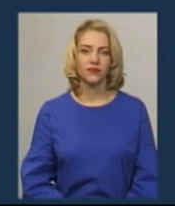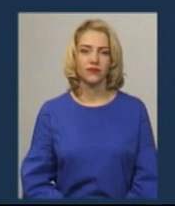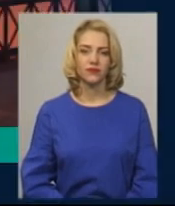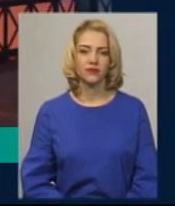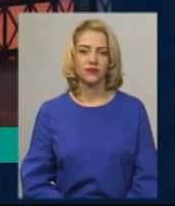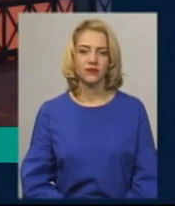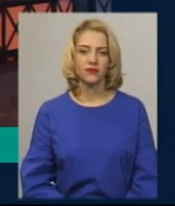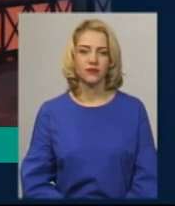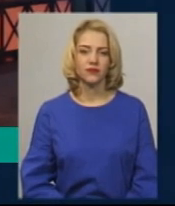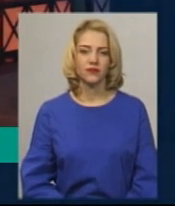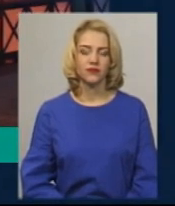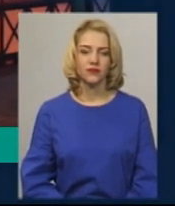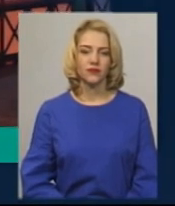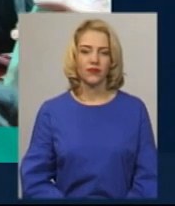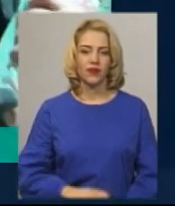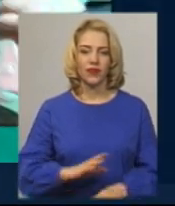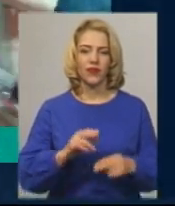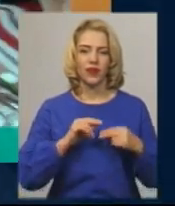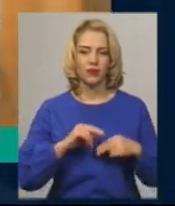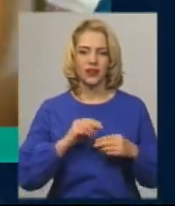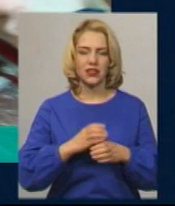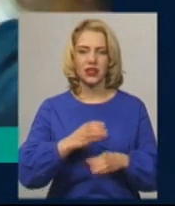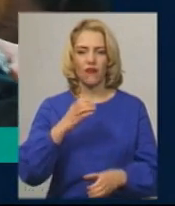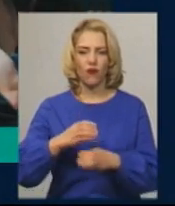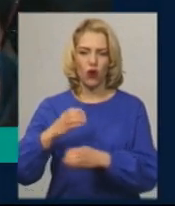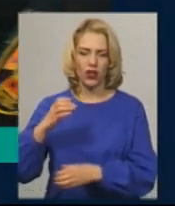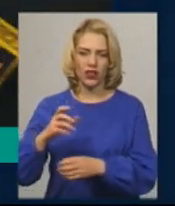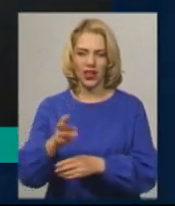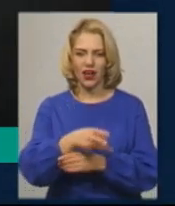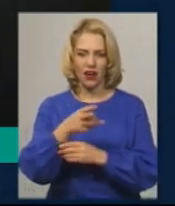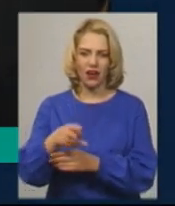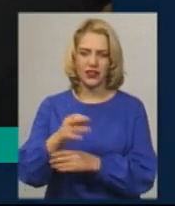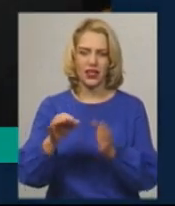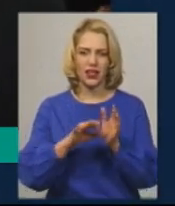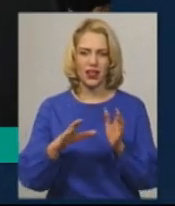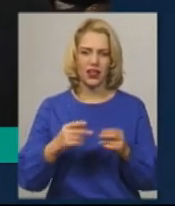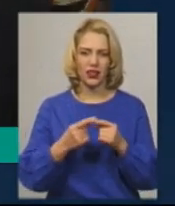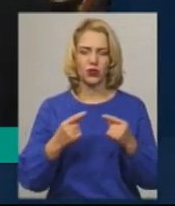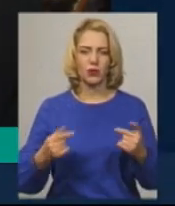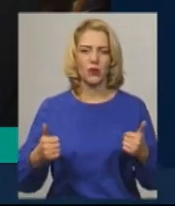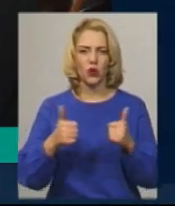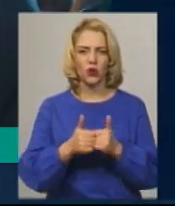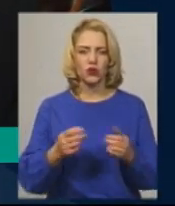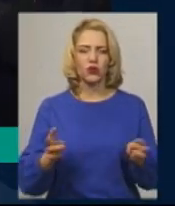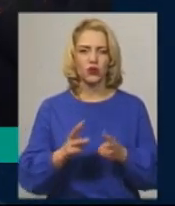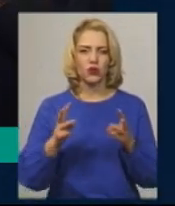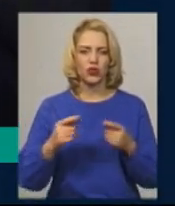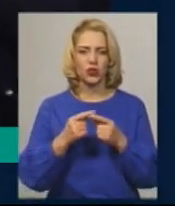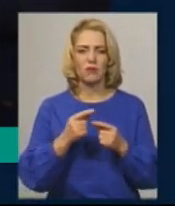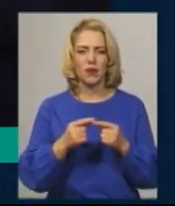Музика Непрацездатні вогнегасники та електроприлади поруч з горючими матеріалами. В Хмельницькому провели